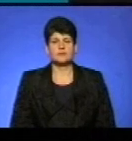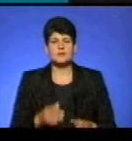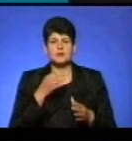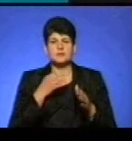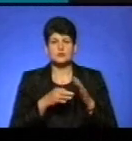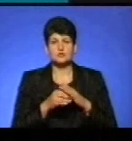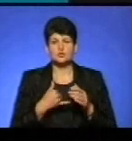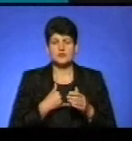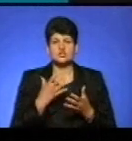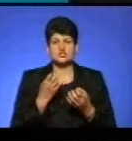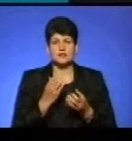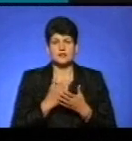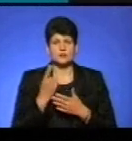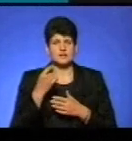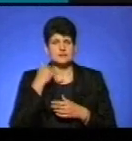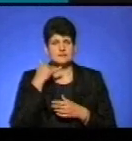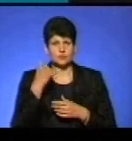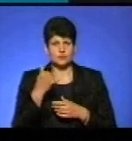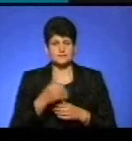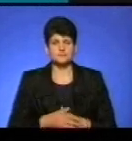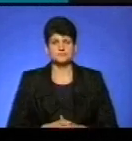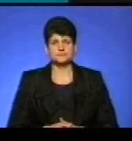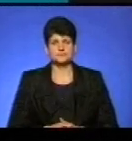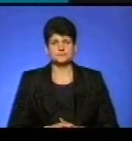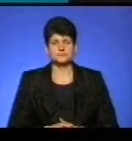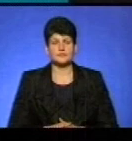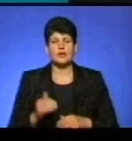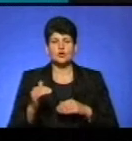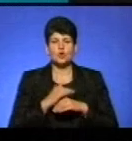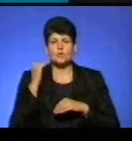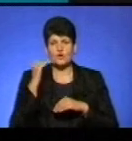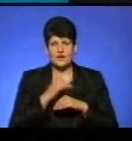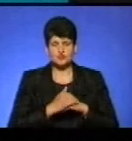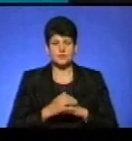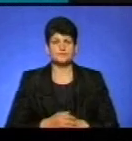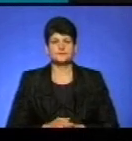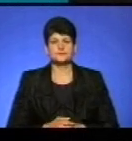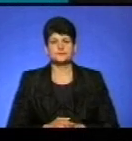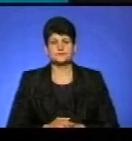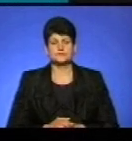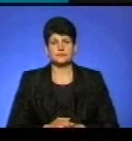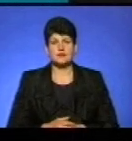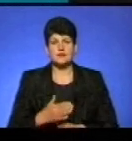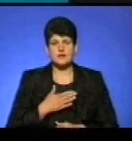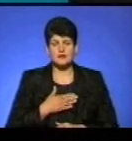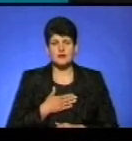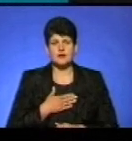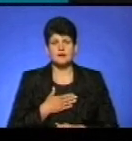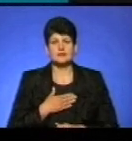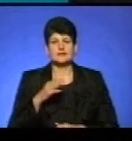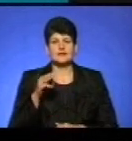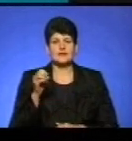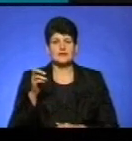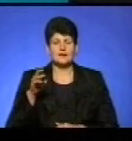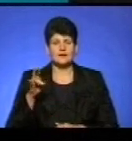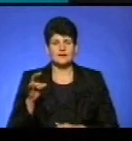Мені підказують, чи у нас є ще один телефонний дзвінок. Доброго вечора. Доброго вечора. Так, будь ласка, запитуйте. Я Воронюх Тетяна,